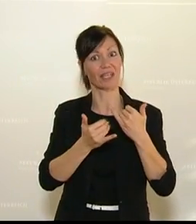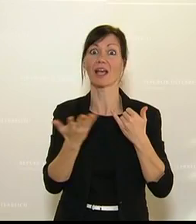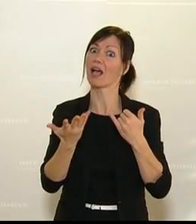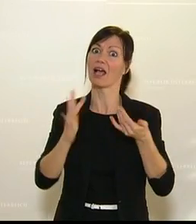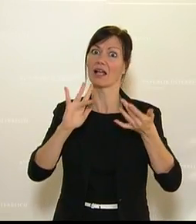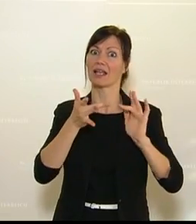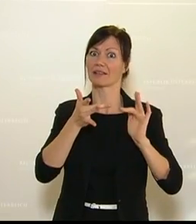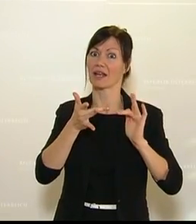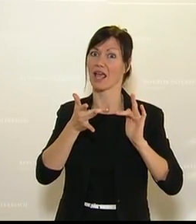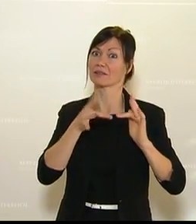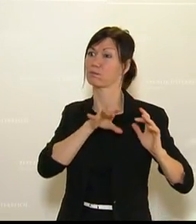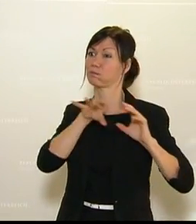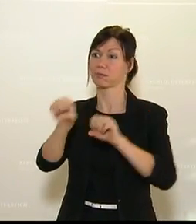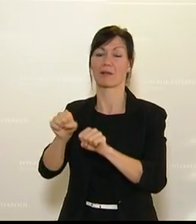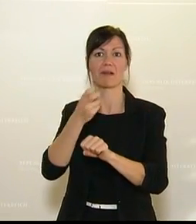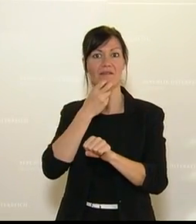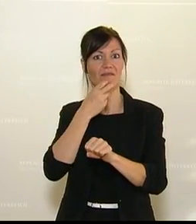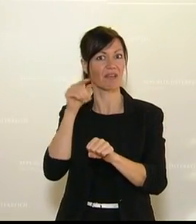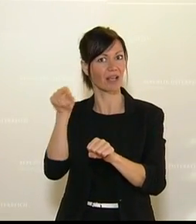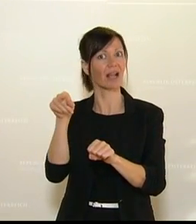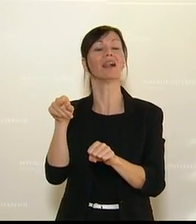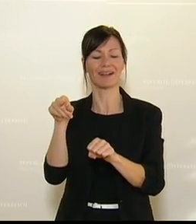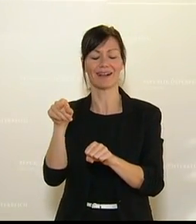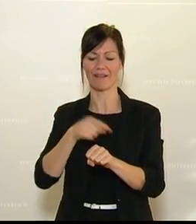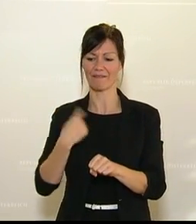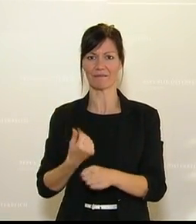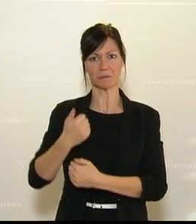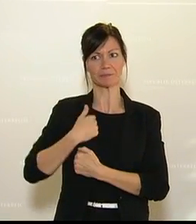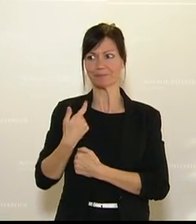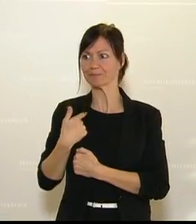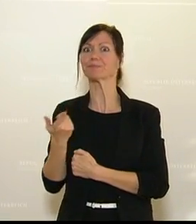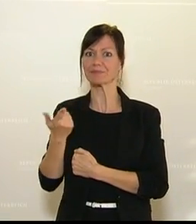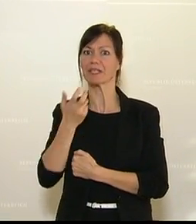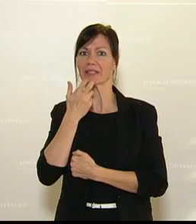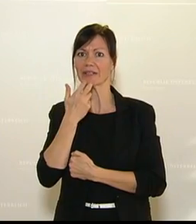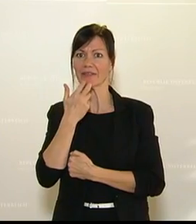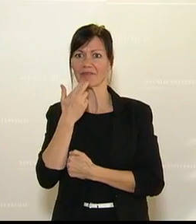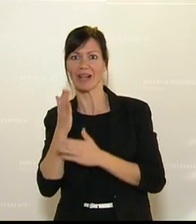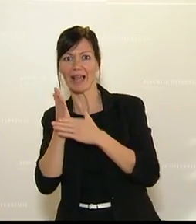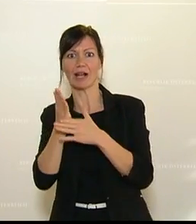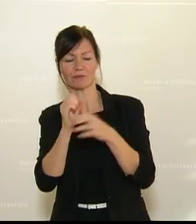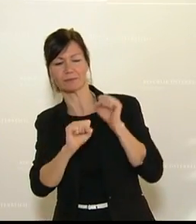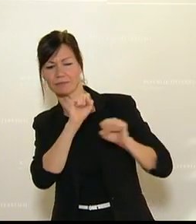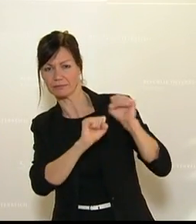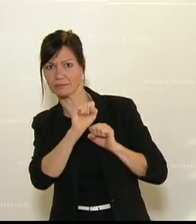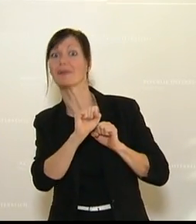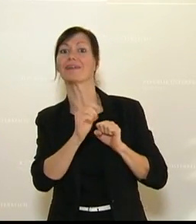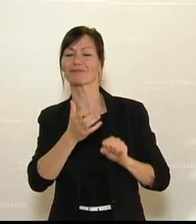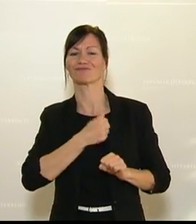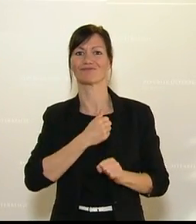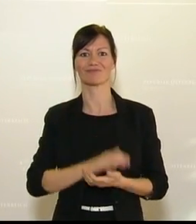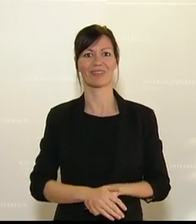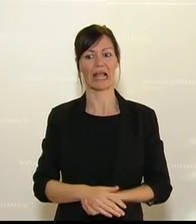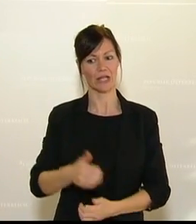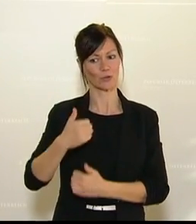als Experten unseres Hauses zur Bekämpfung dieses Angriffes eingesetzt waren. Das hat der Einsatz der